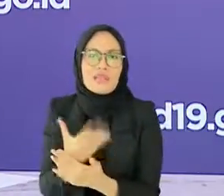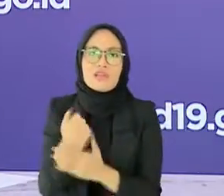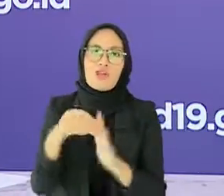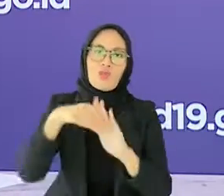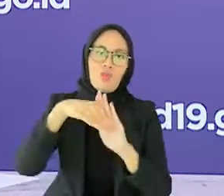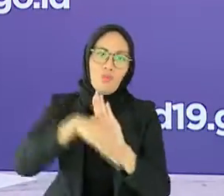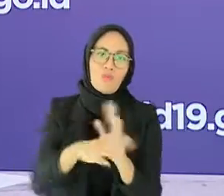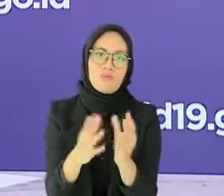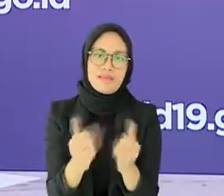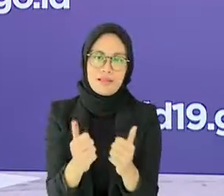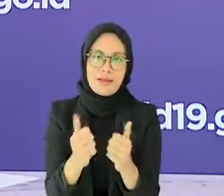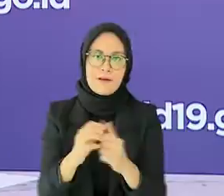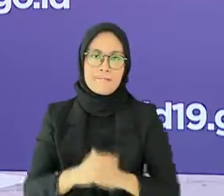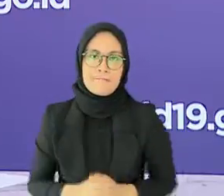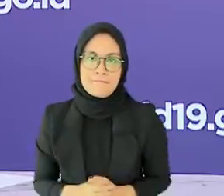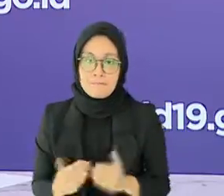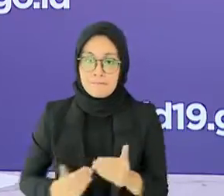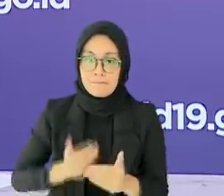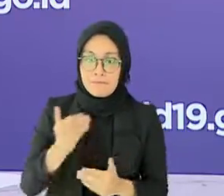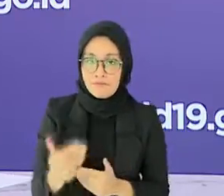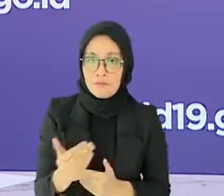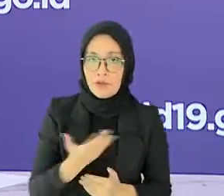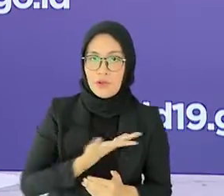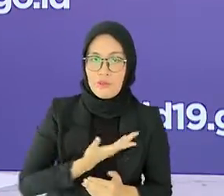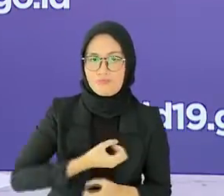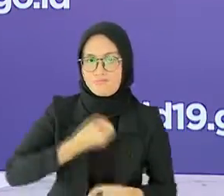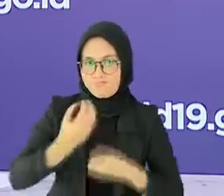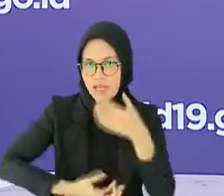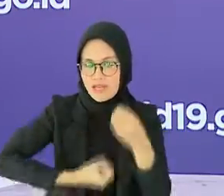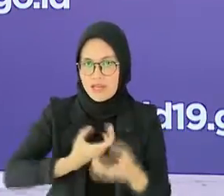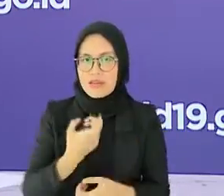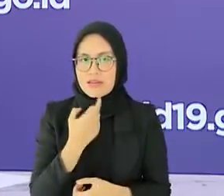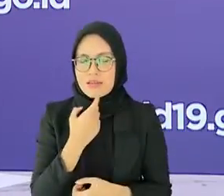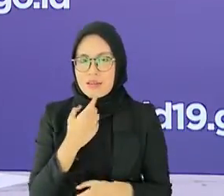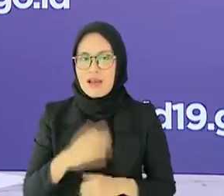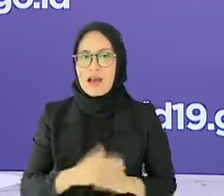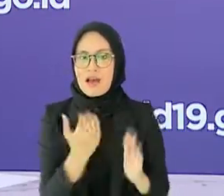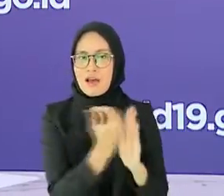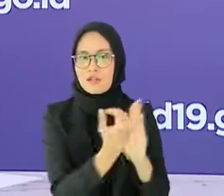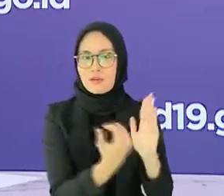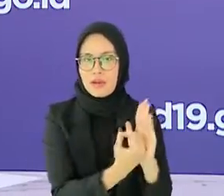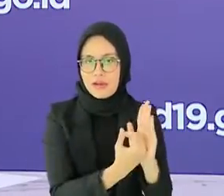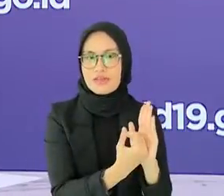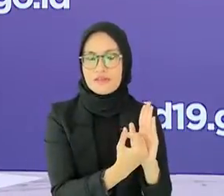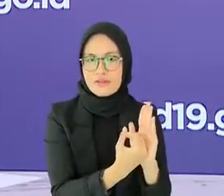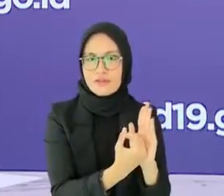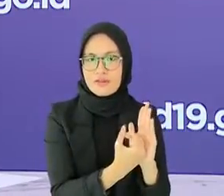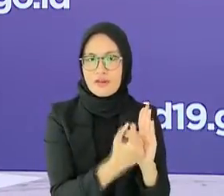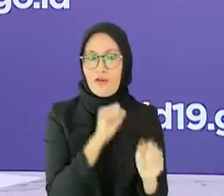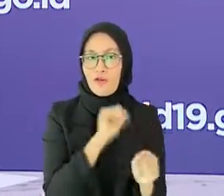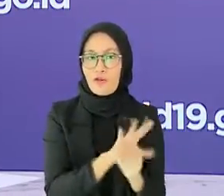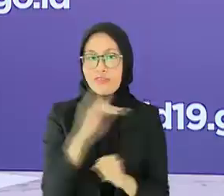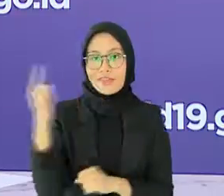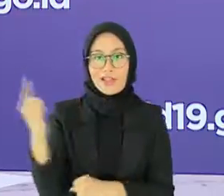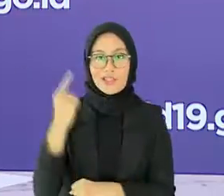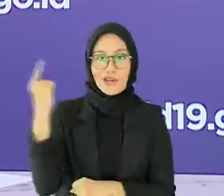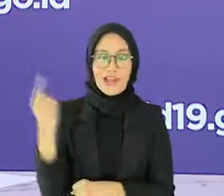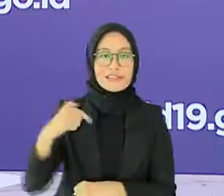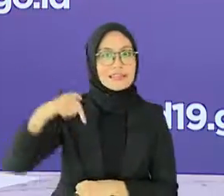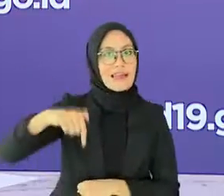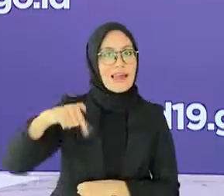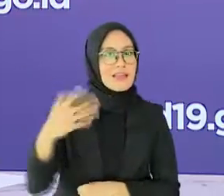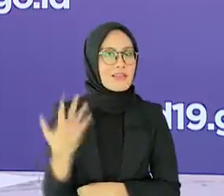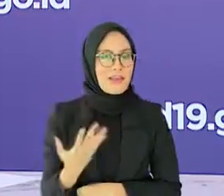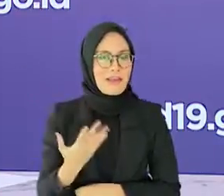Selanjutnya, saya akan mencoba memaparkan gambaran besar kebijakan pengendalian COVID-19 nasional yang berlaku saat